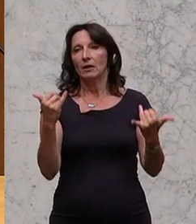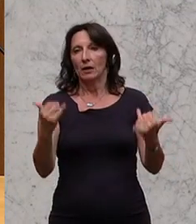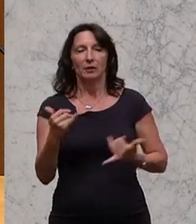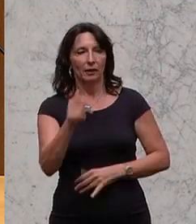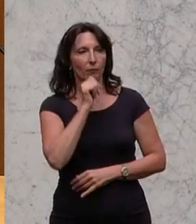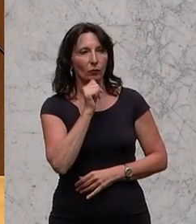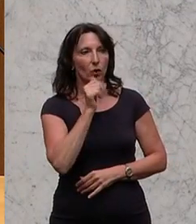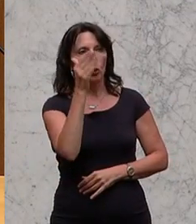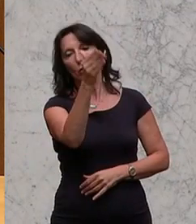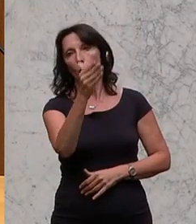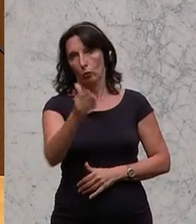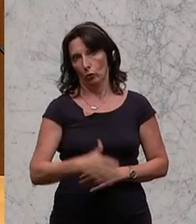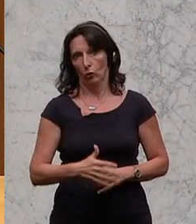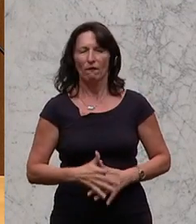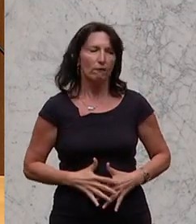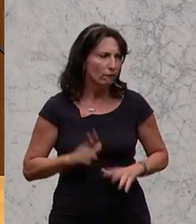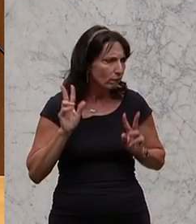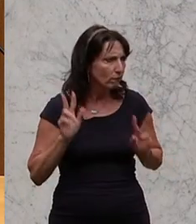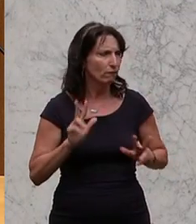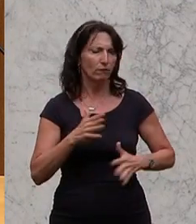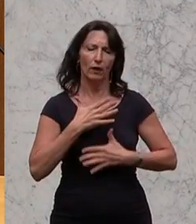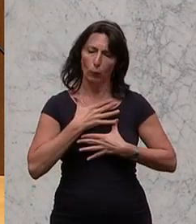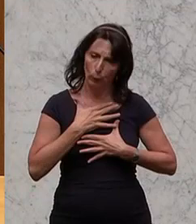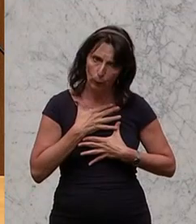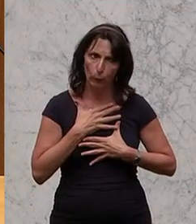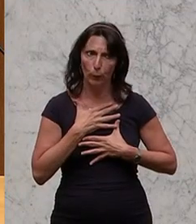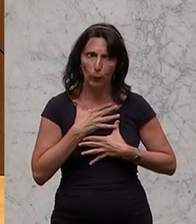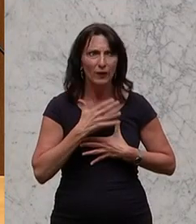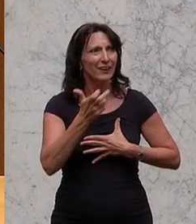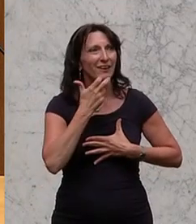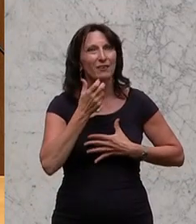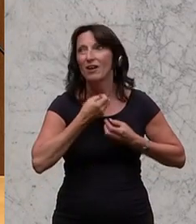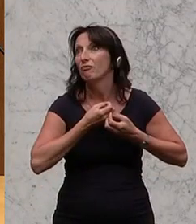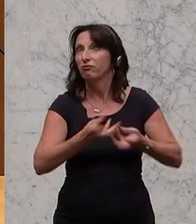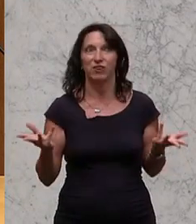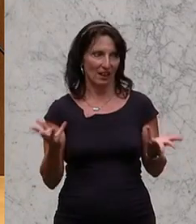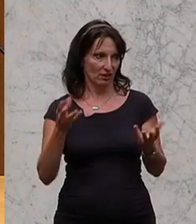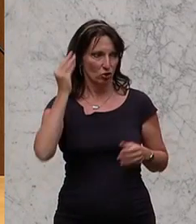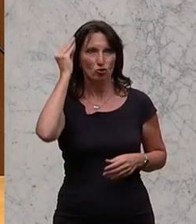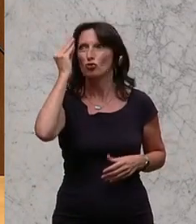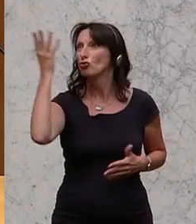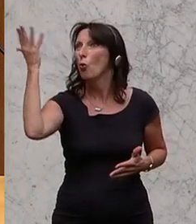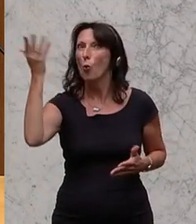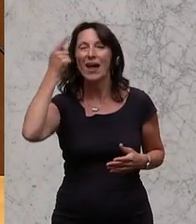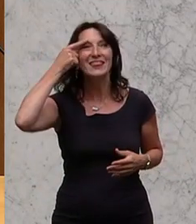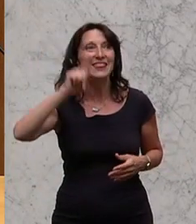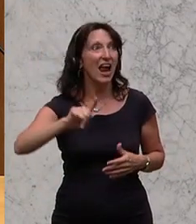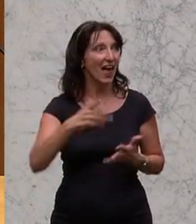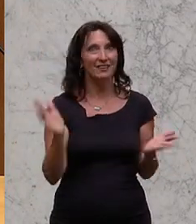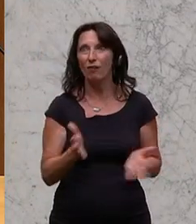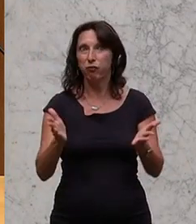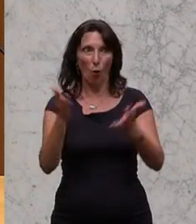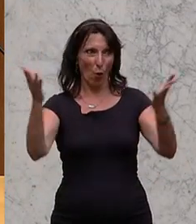die Grünen, da haben wir natürlich großes Bauchweh. Wir wollen eine gemeinsame Schule der Vielfalt. Die Schule soll so bunt sein wie das echte Leben, wie die Talente unserer Schüler.